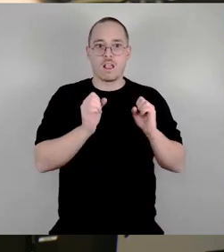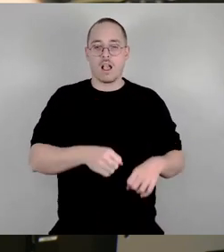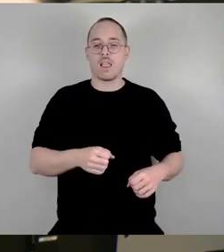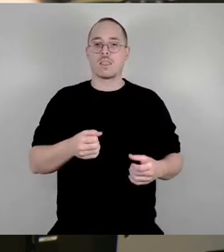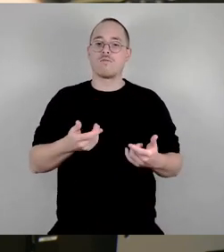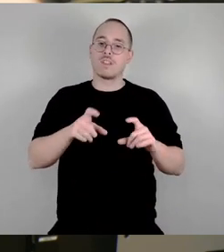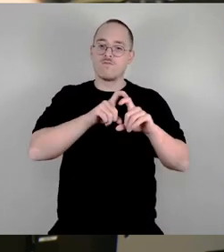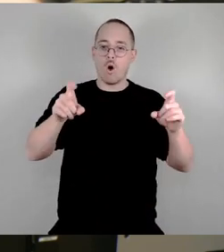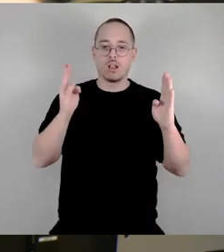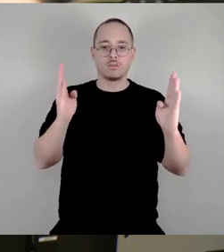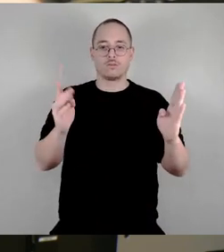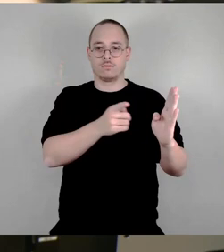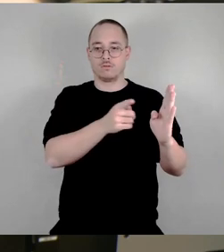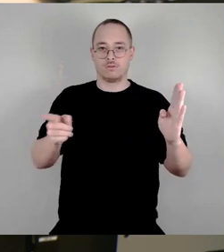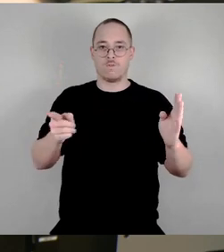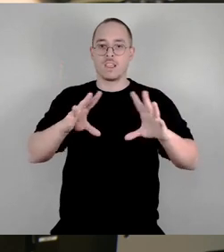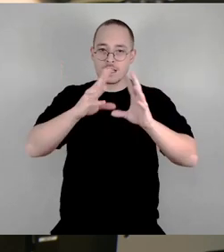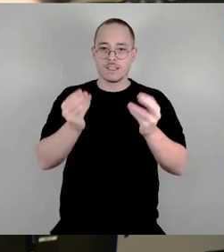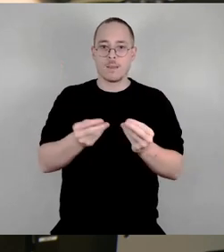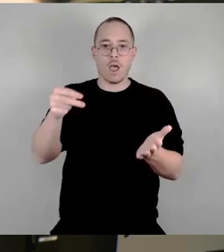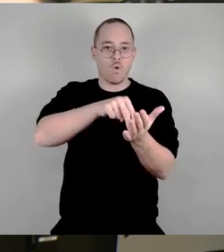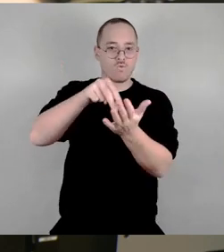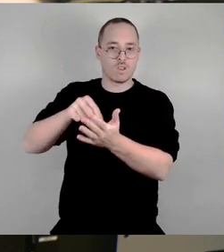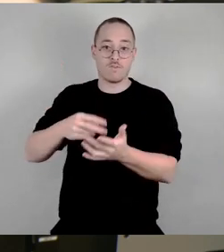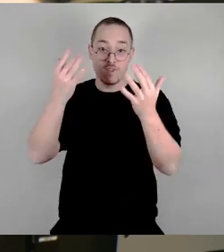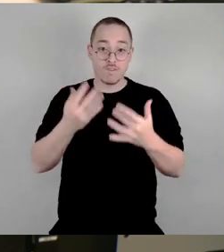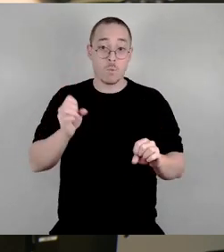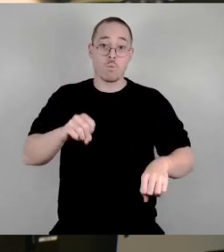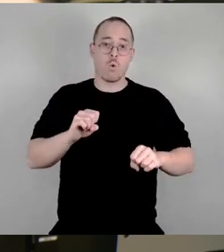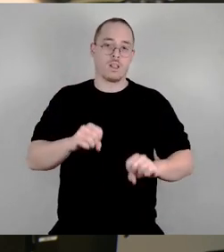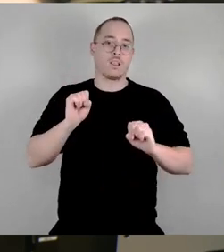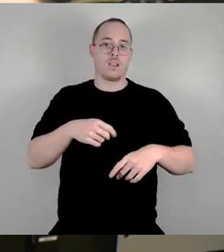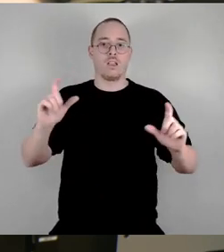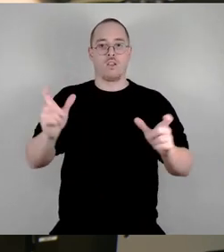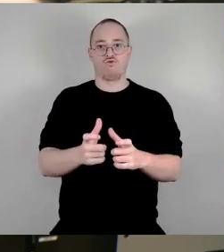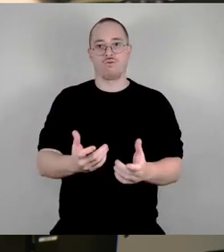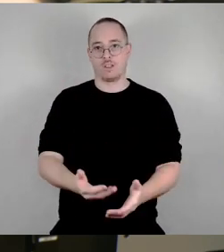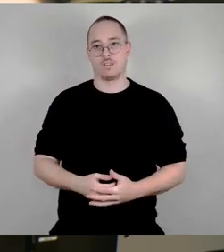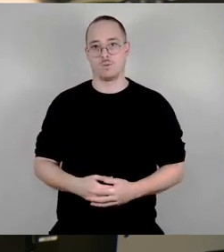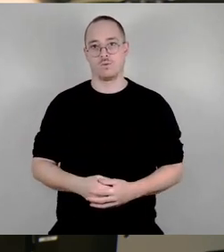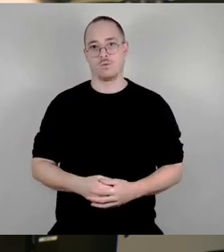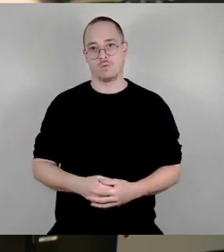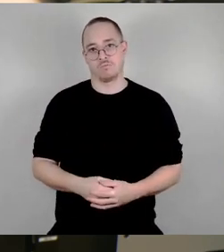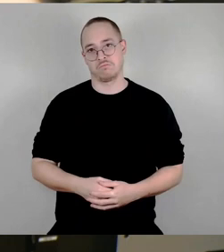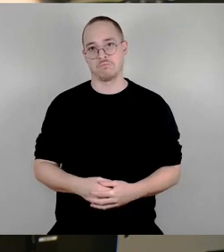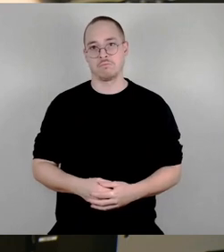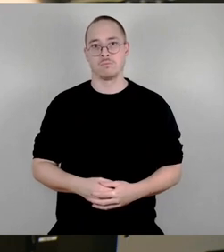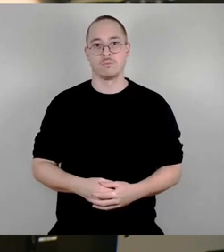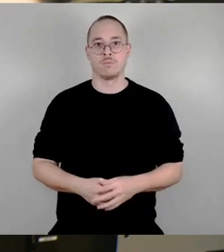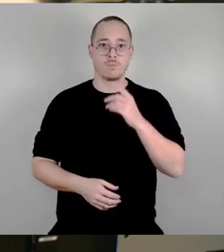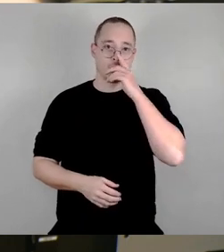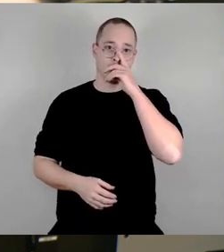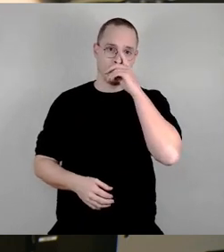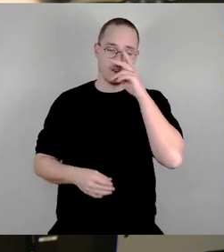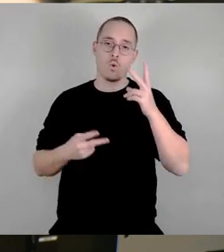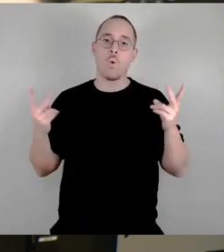und demzufolge natürlich auch eine bessere Durchmischung der Musiker oder Künstler herbeiführen und demzufolge auch den